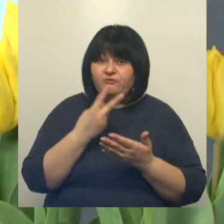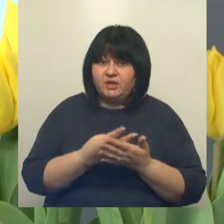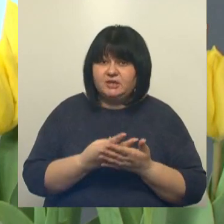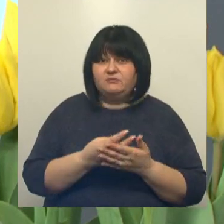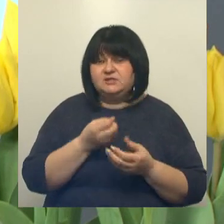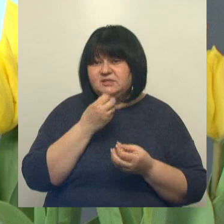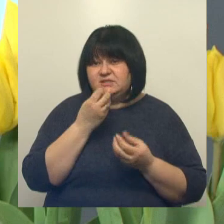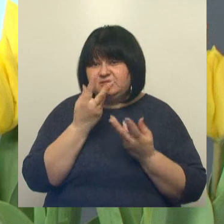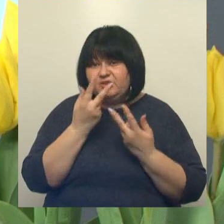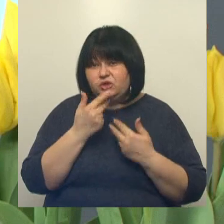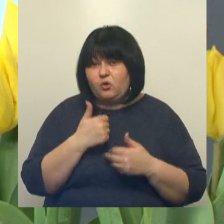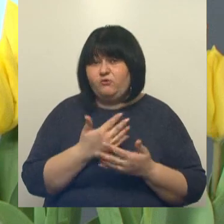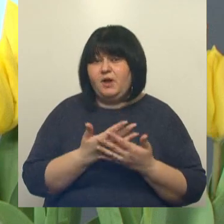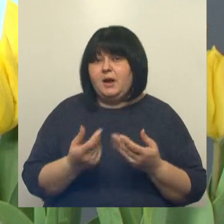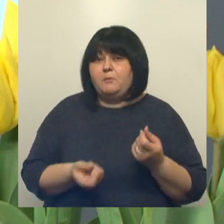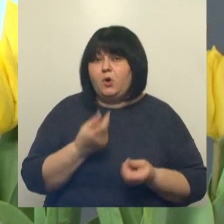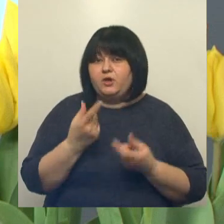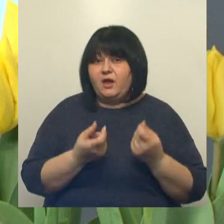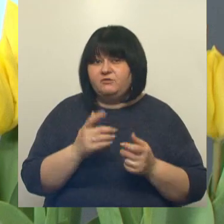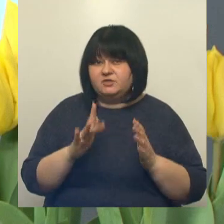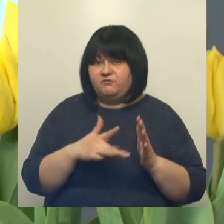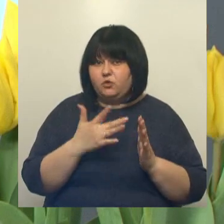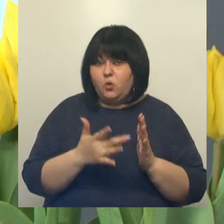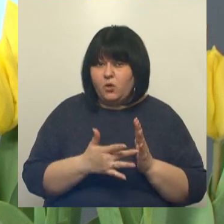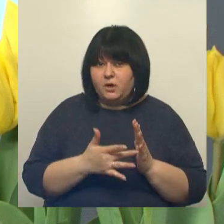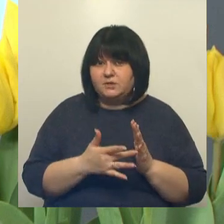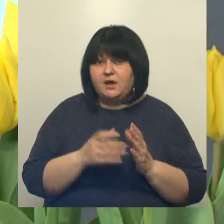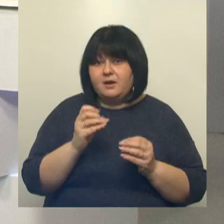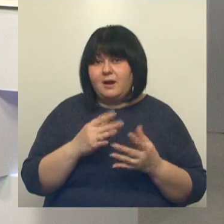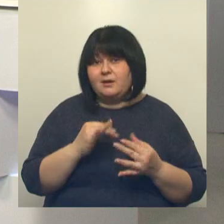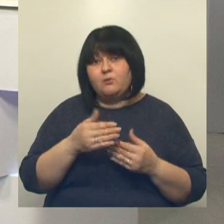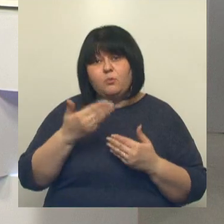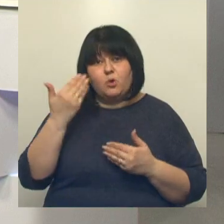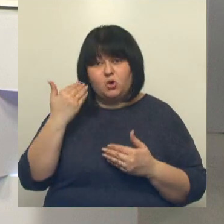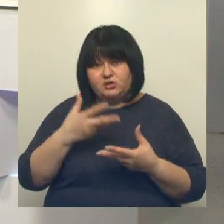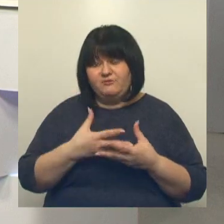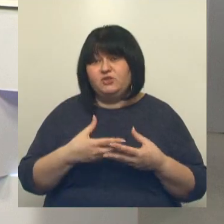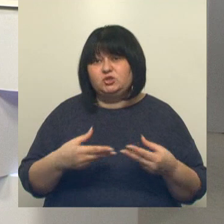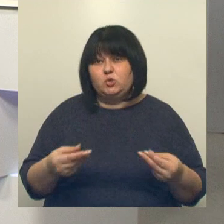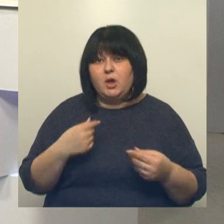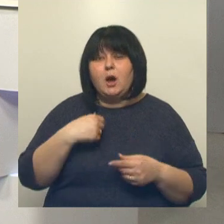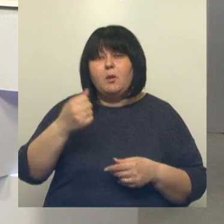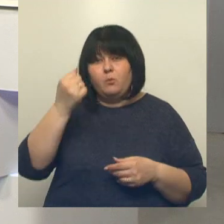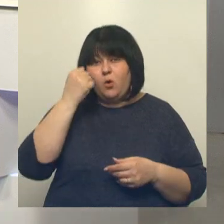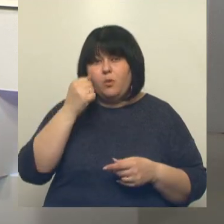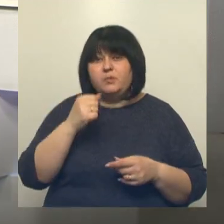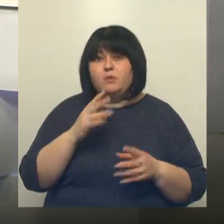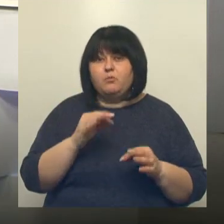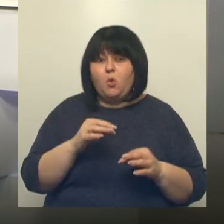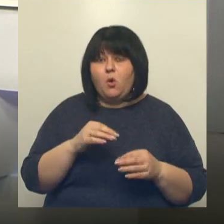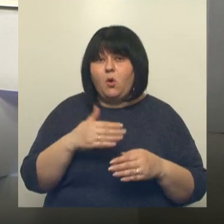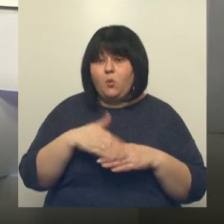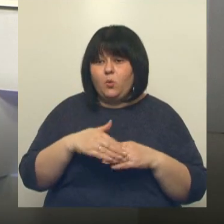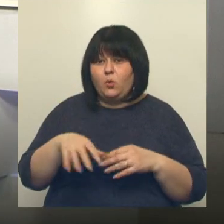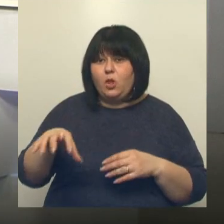цветов, окрасок появится в городе, как и прошлой весной. Ну, опять же, помним, что по клумбам